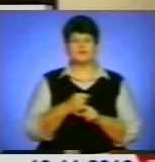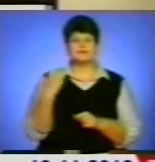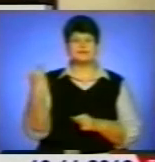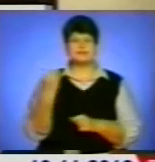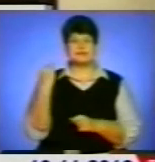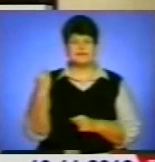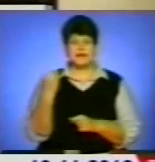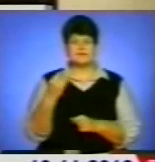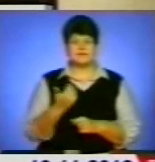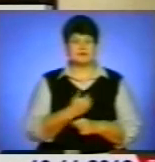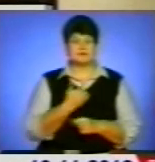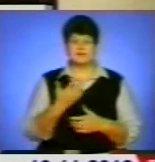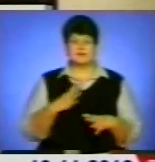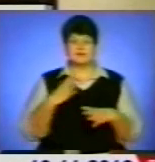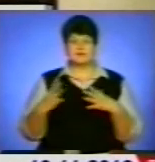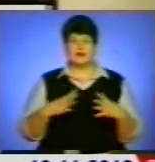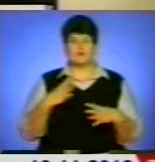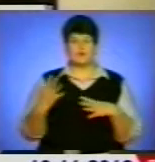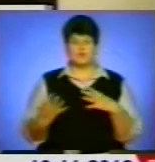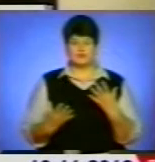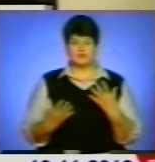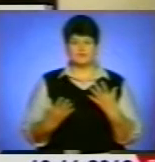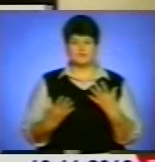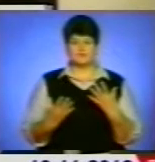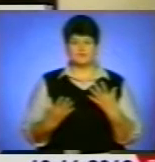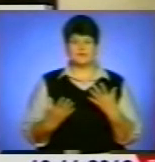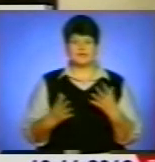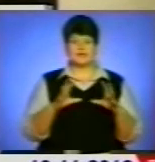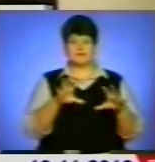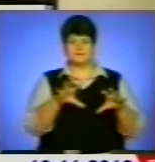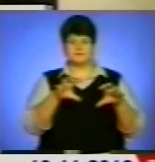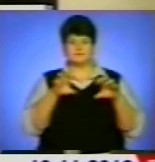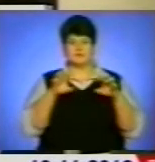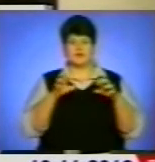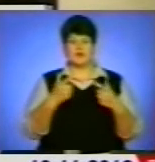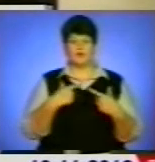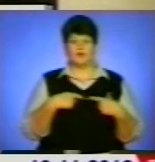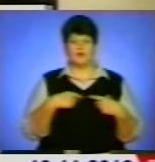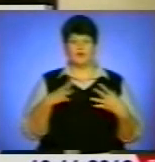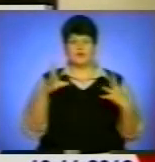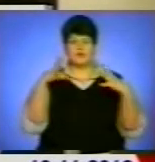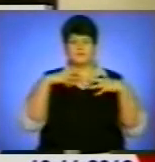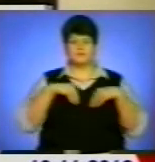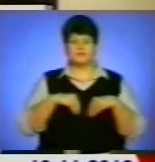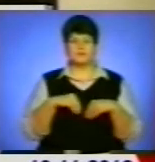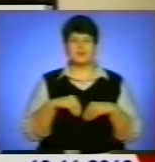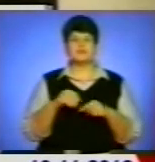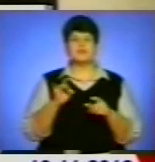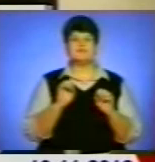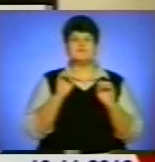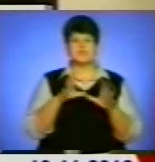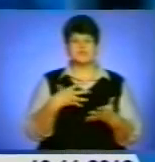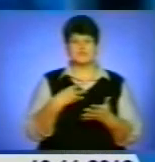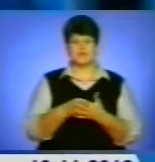і захоплююча, і затягує людей, які віддані